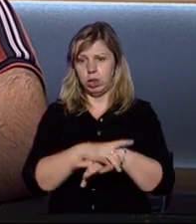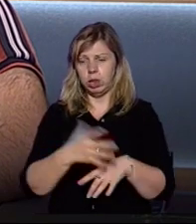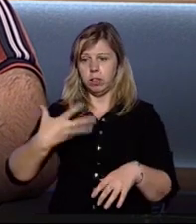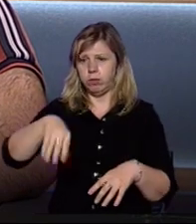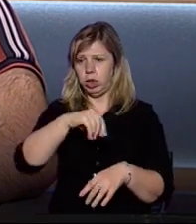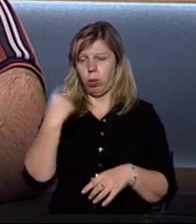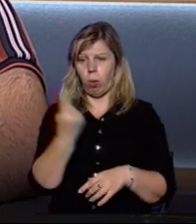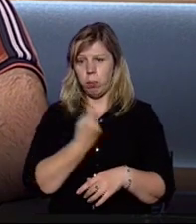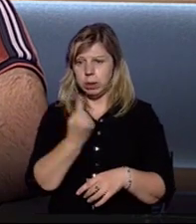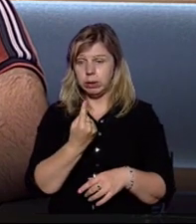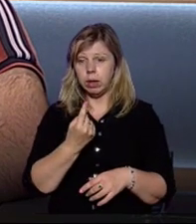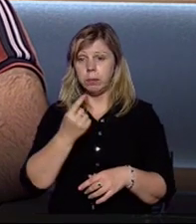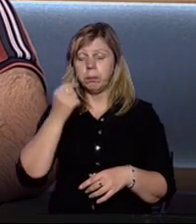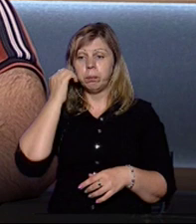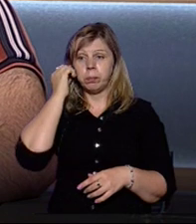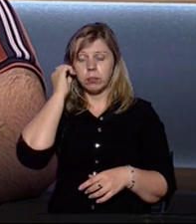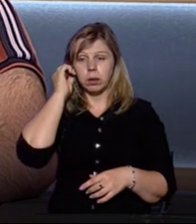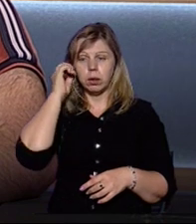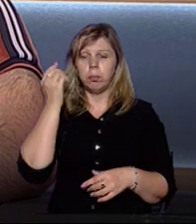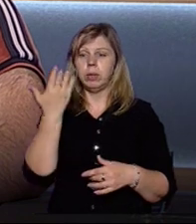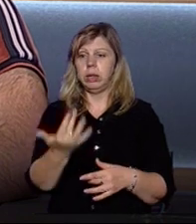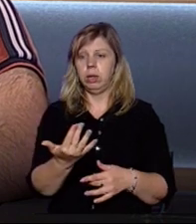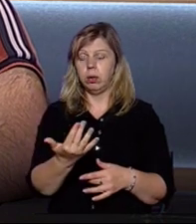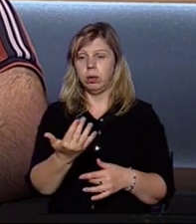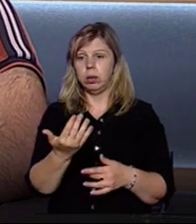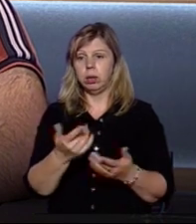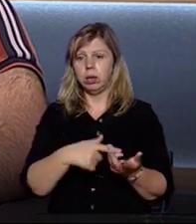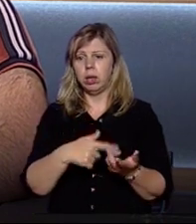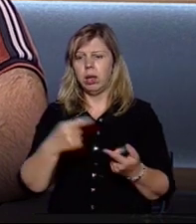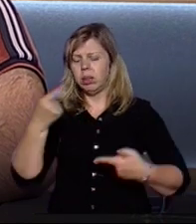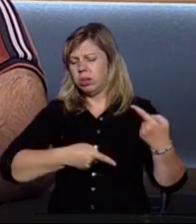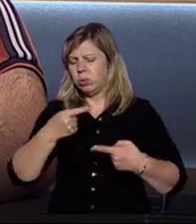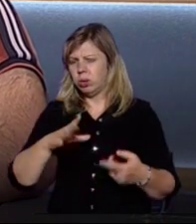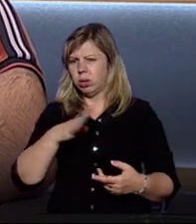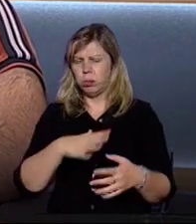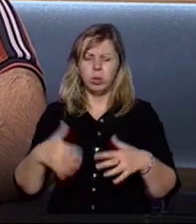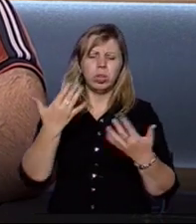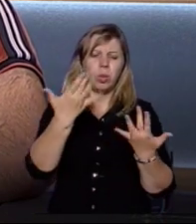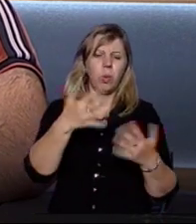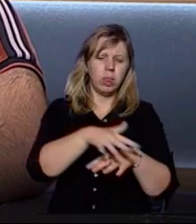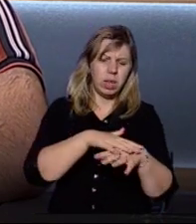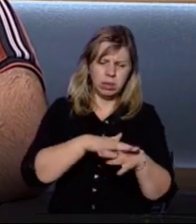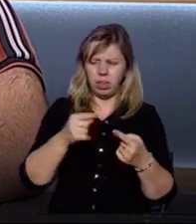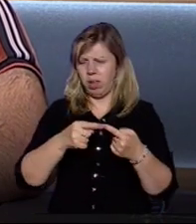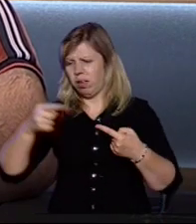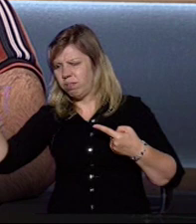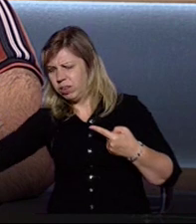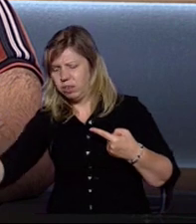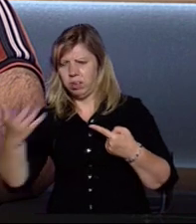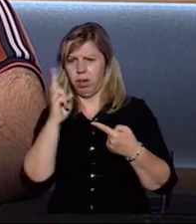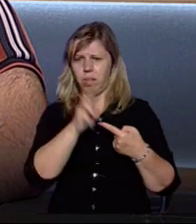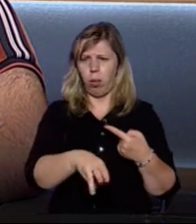в усіх областях. По кількісті дискусій було кількість населення, відстані. У нас будуть